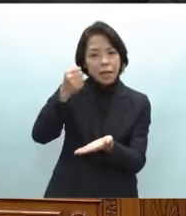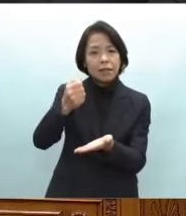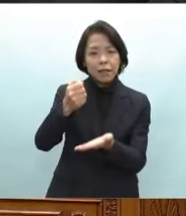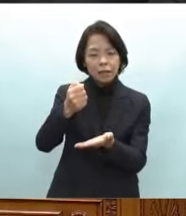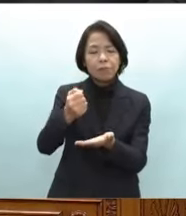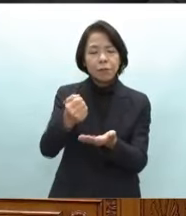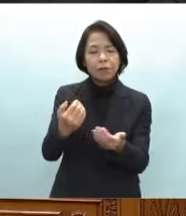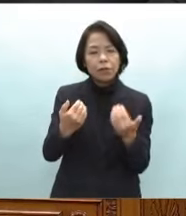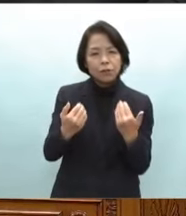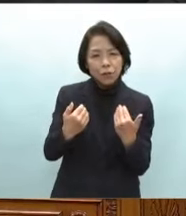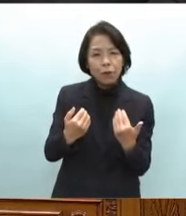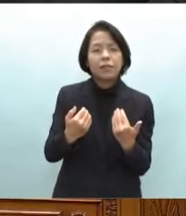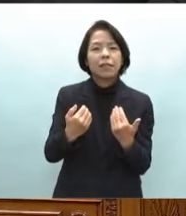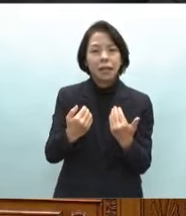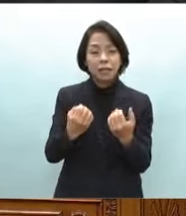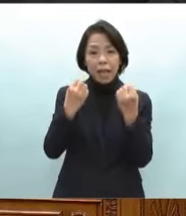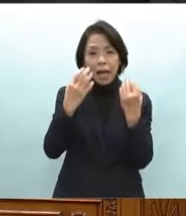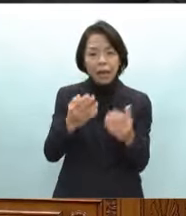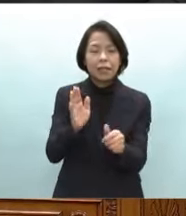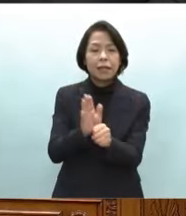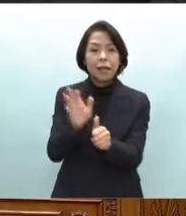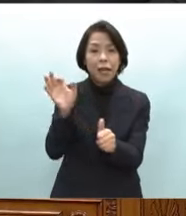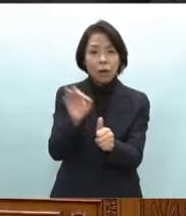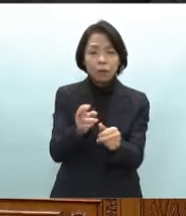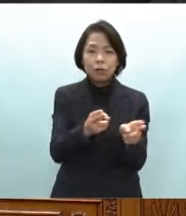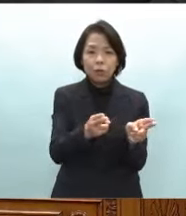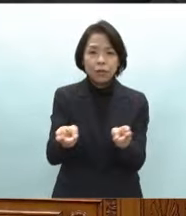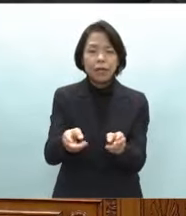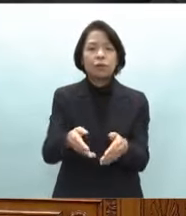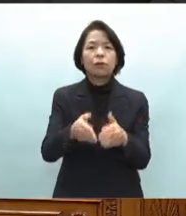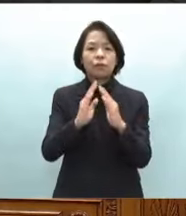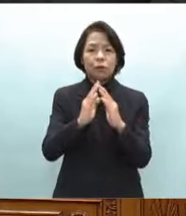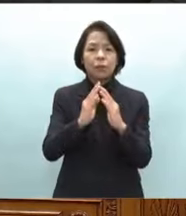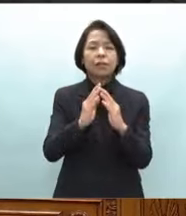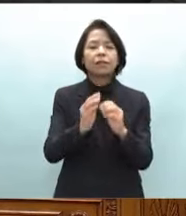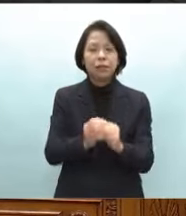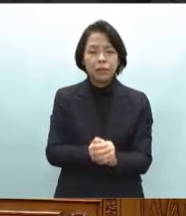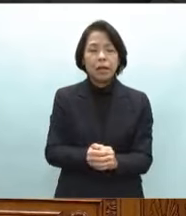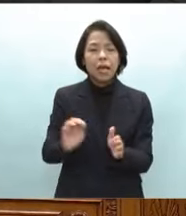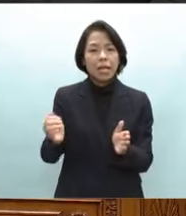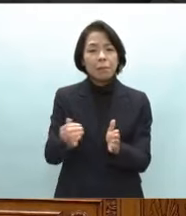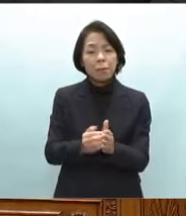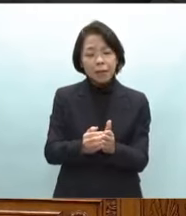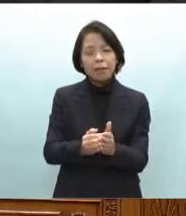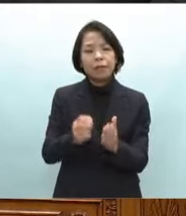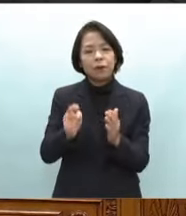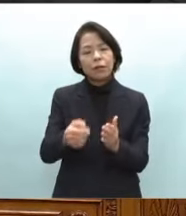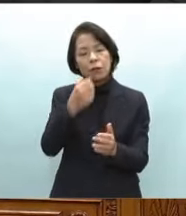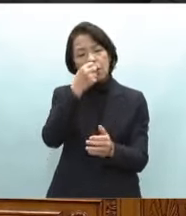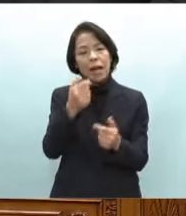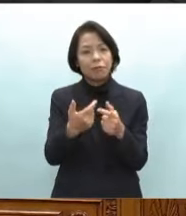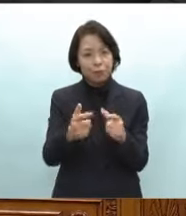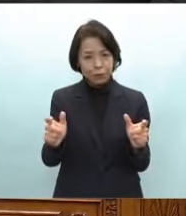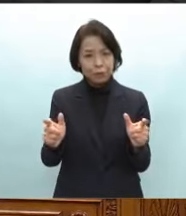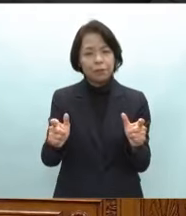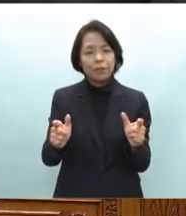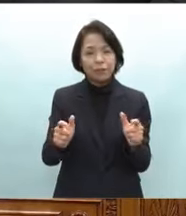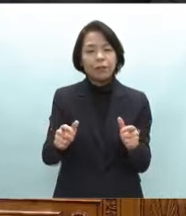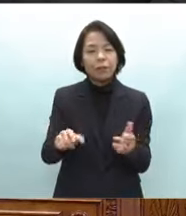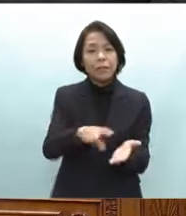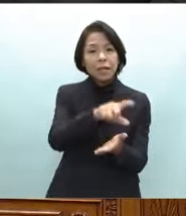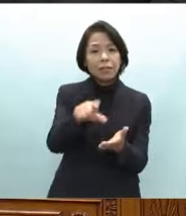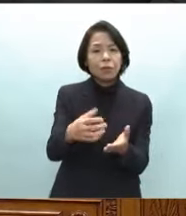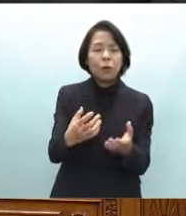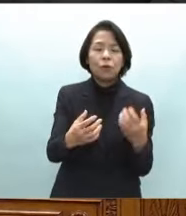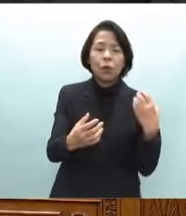対して新たな補助制度の創設や既存制度の拡充その裏付けとなる地方負担に対する